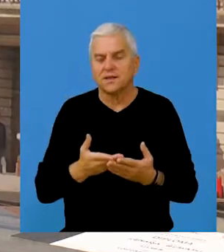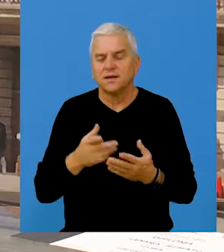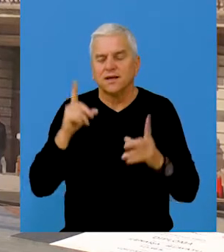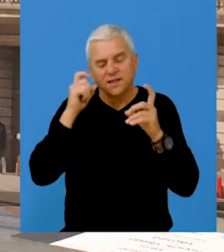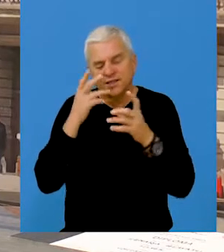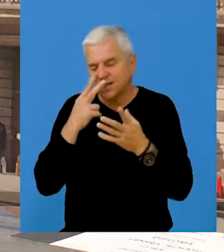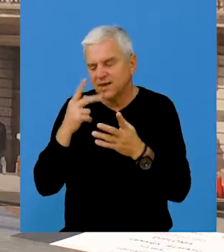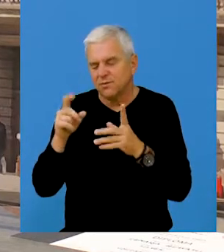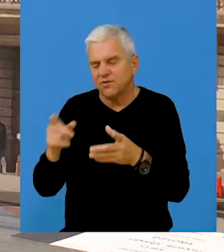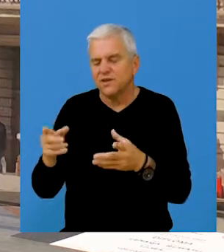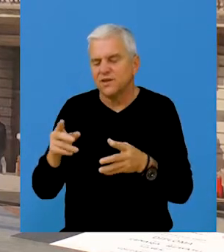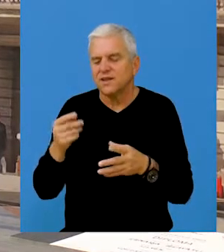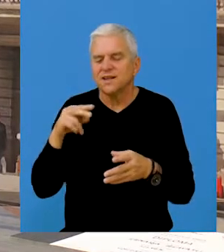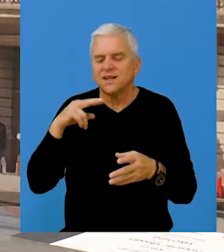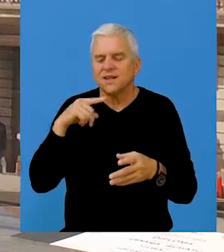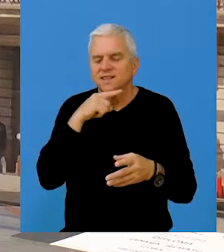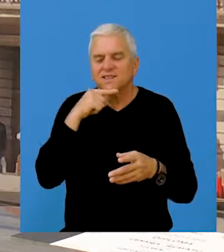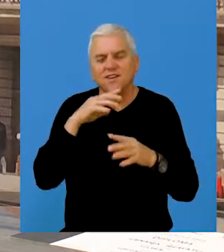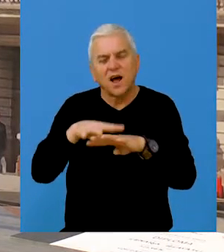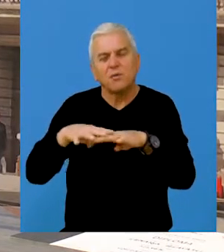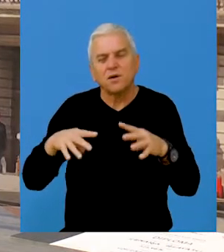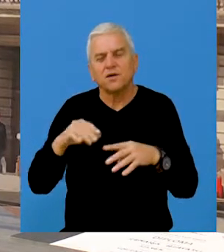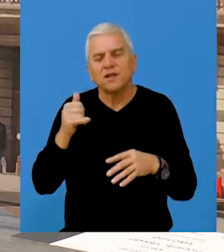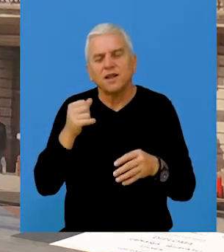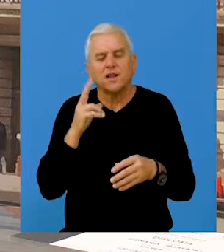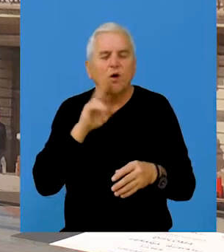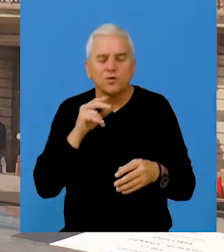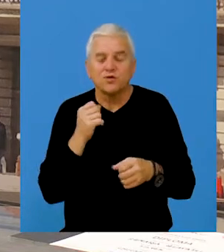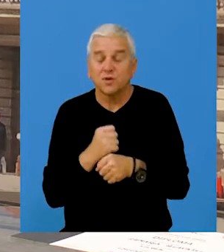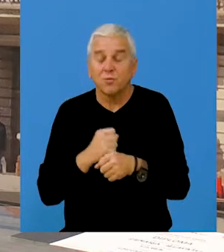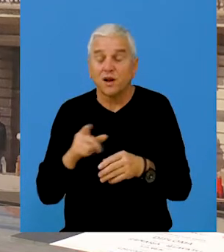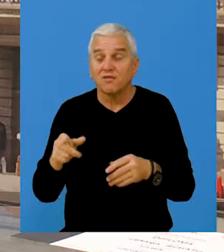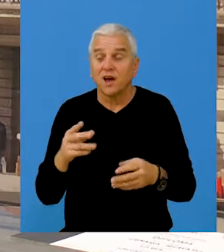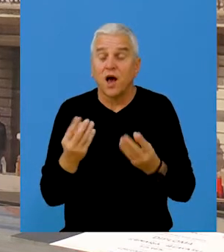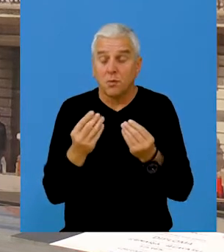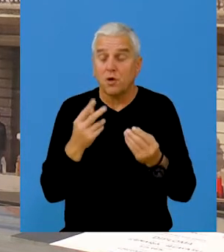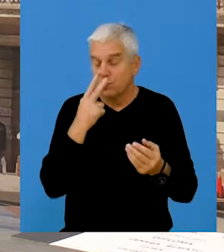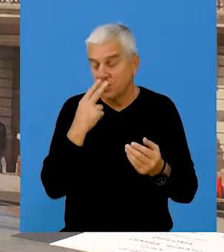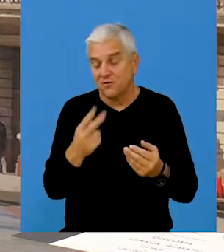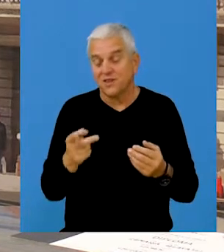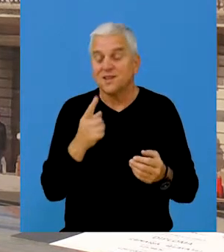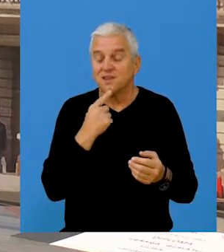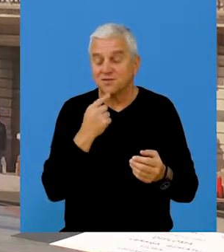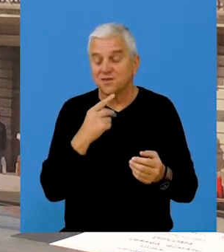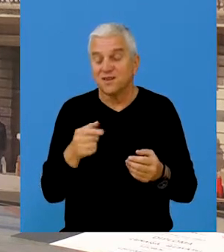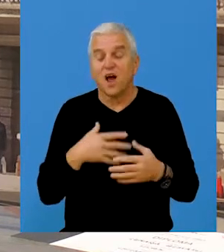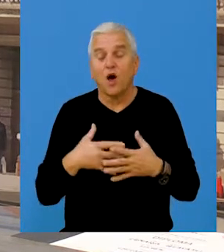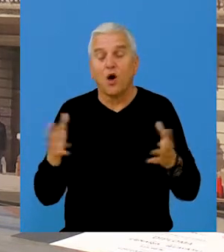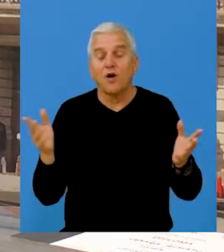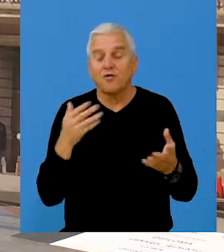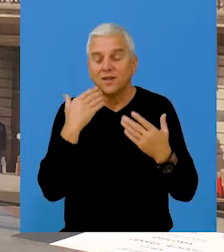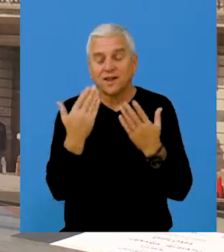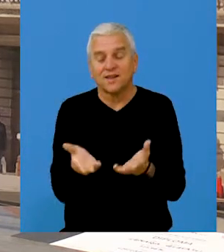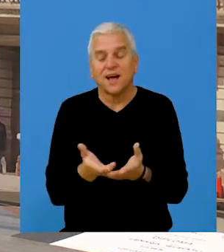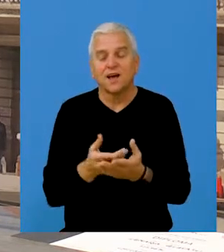slikama, crvena mrežica koja jednostavno se pravi, a mnogima je wow i mnogo